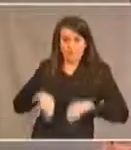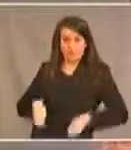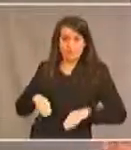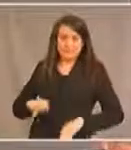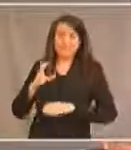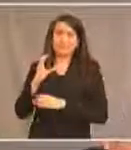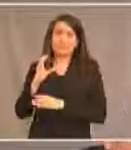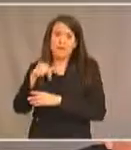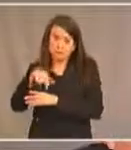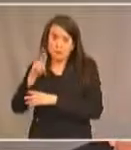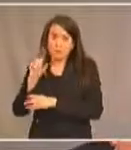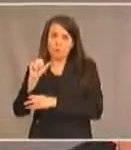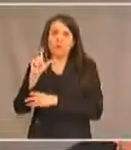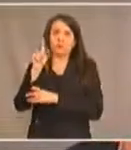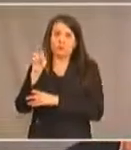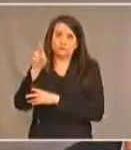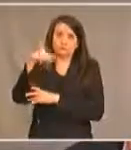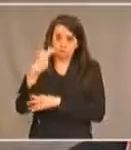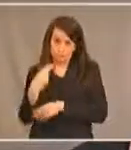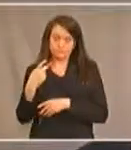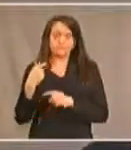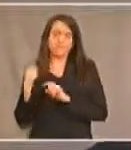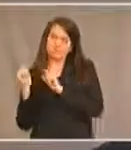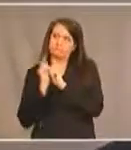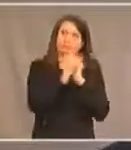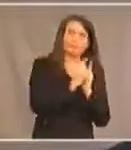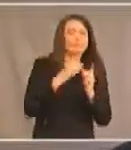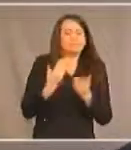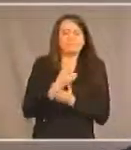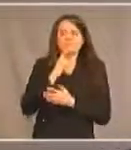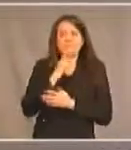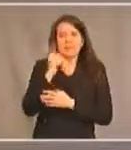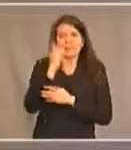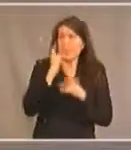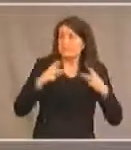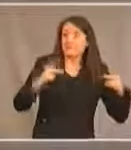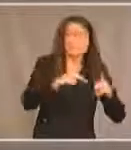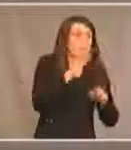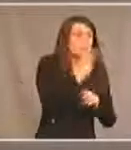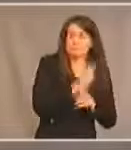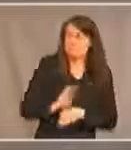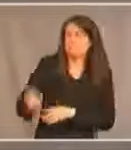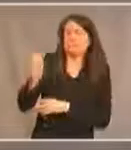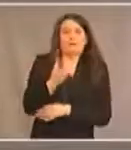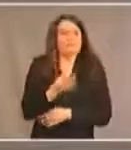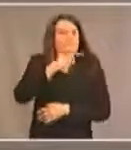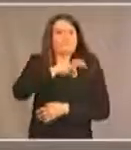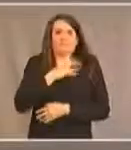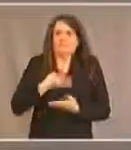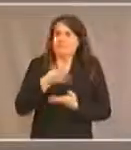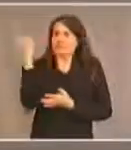et en fait cette expérience de nous déplacer dans tout le pays a été très utile car nous avons été exposés à beaucoup de perspectives différentes.